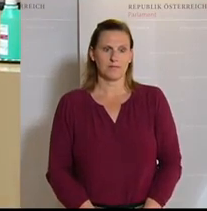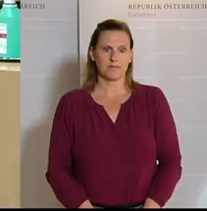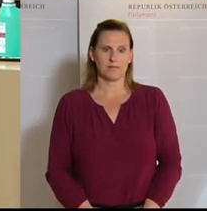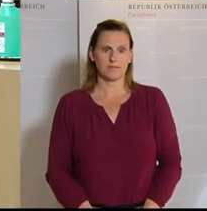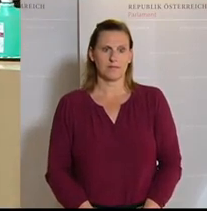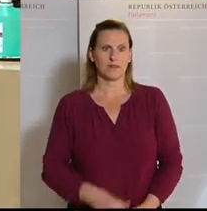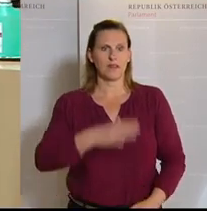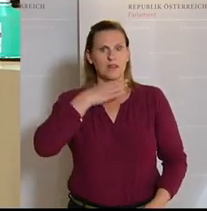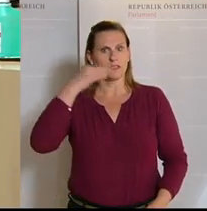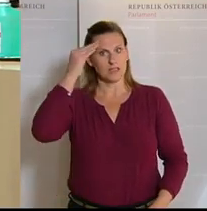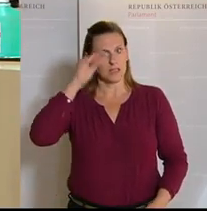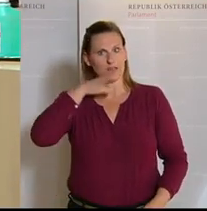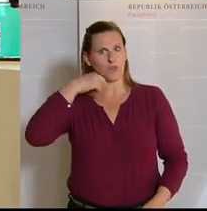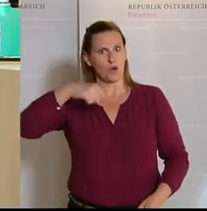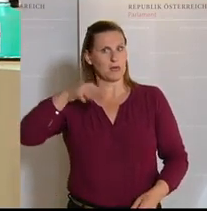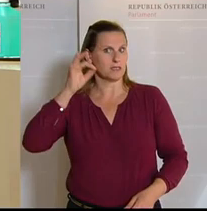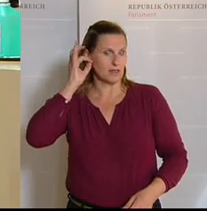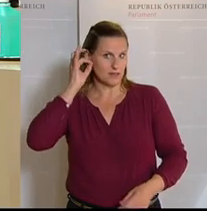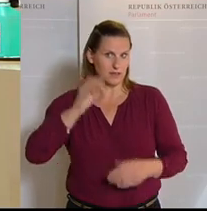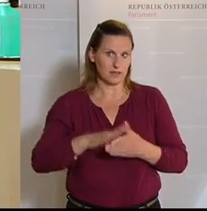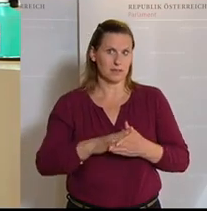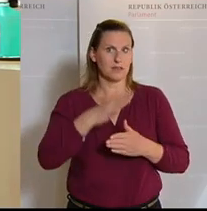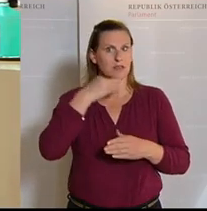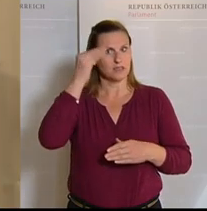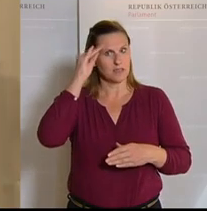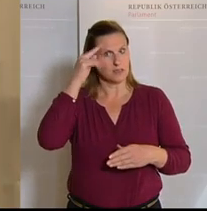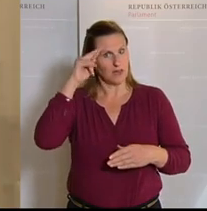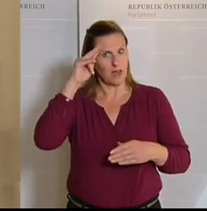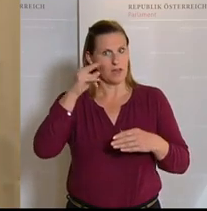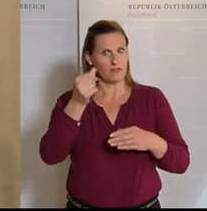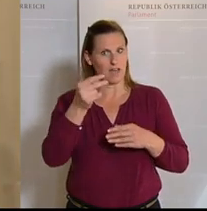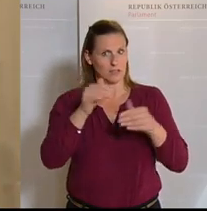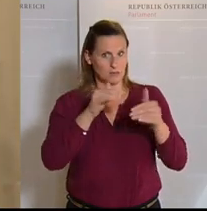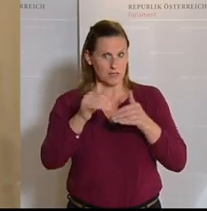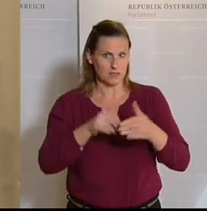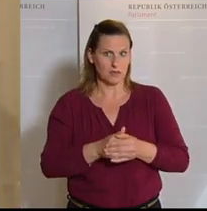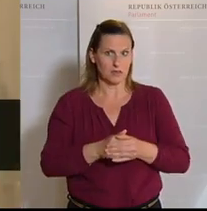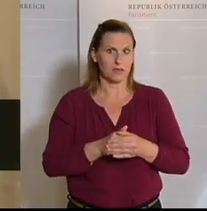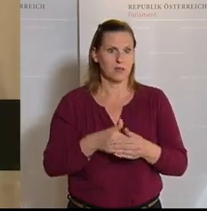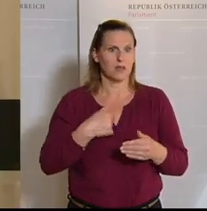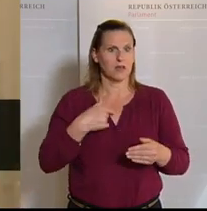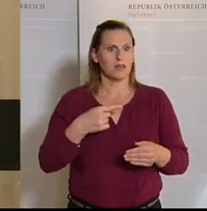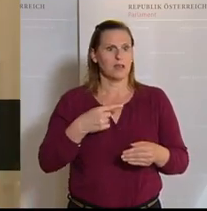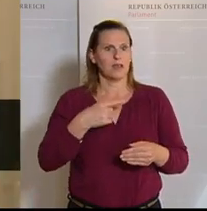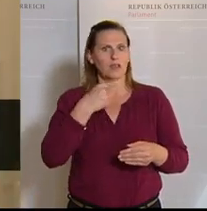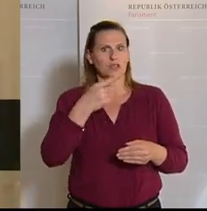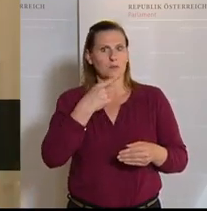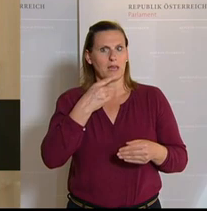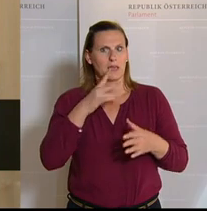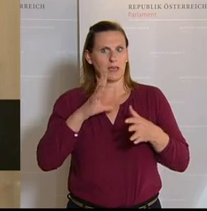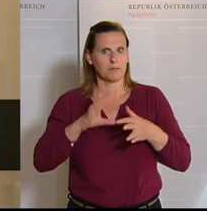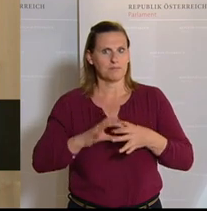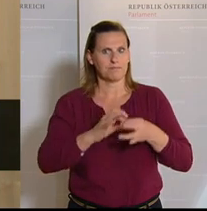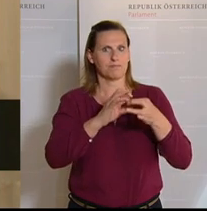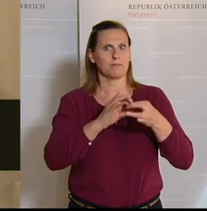Sehr geehrte Frau Präsidentin, sehr geehrter Herr Finanzminister, ich spreche zum Covid-19